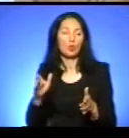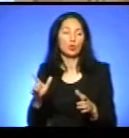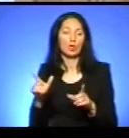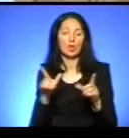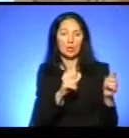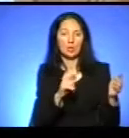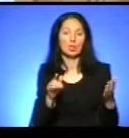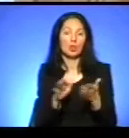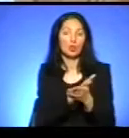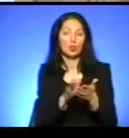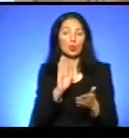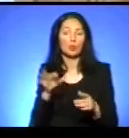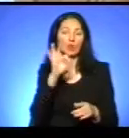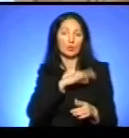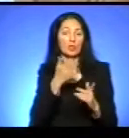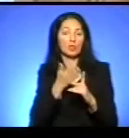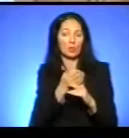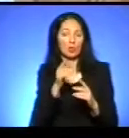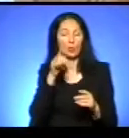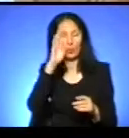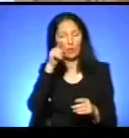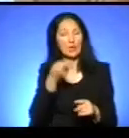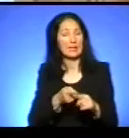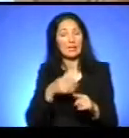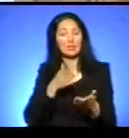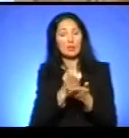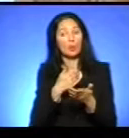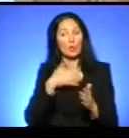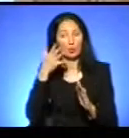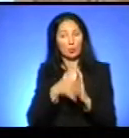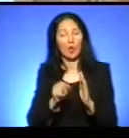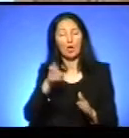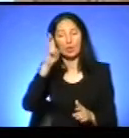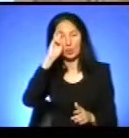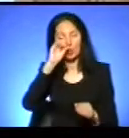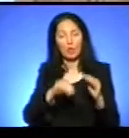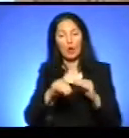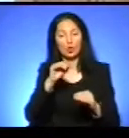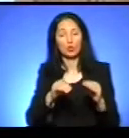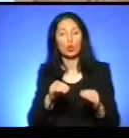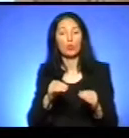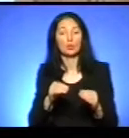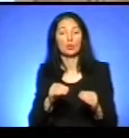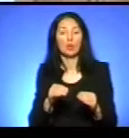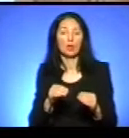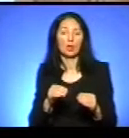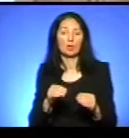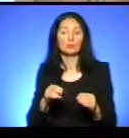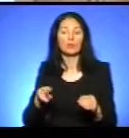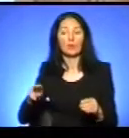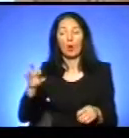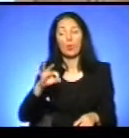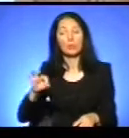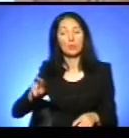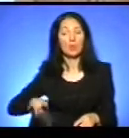пільгою. І він це заслуговує, ми розуміємо. А держава розробить, тобто область, адміністрація,